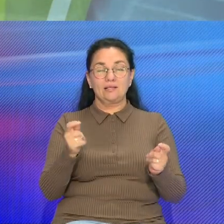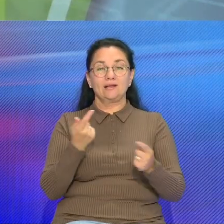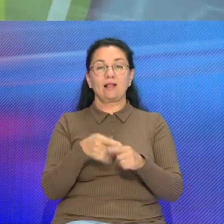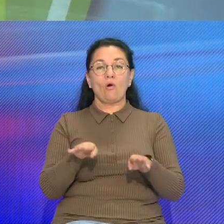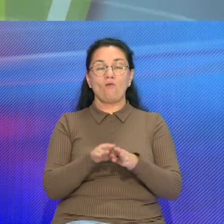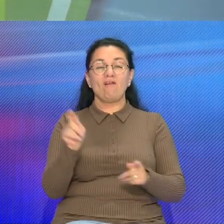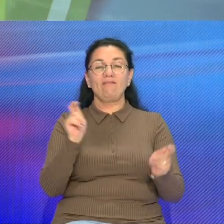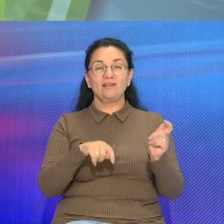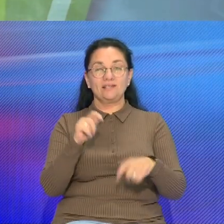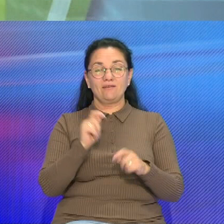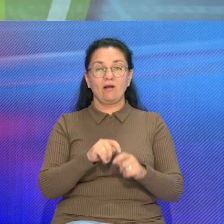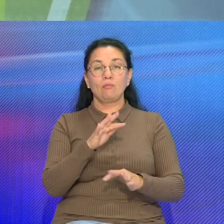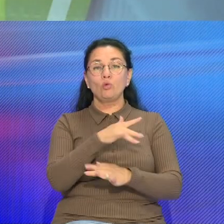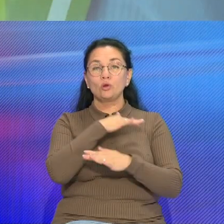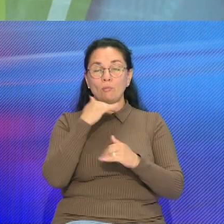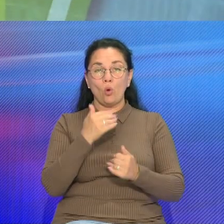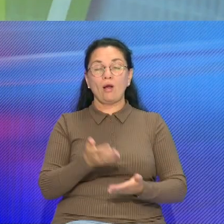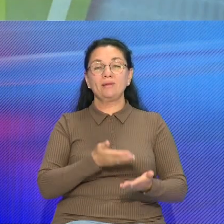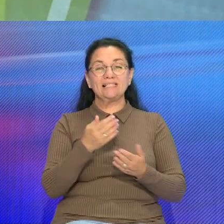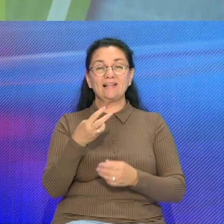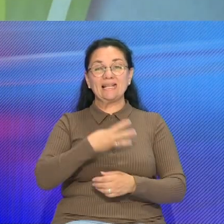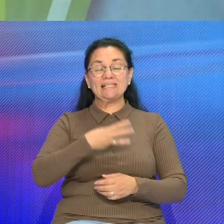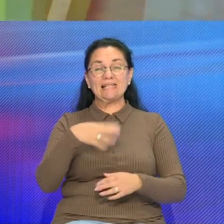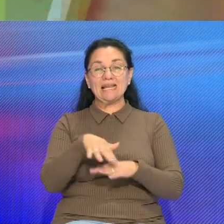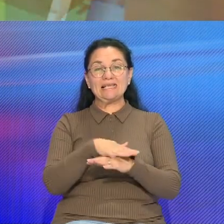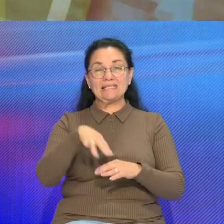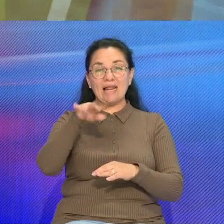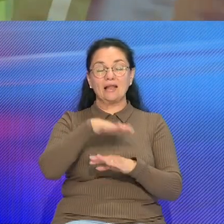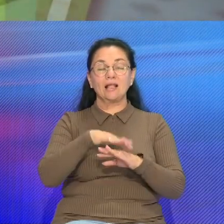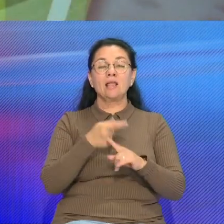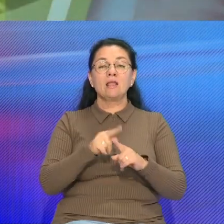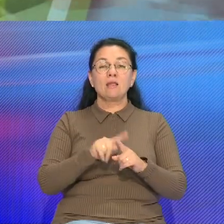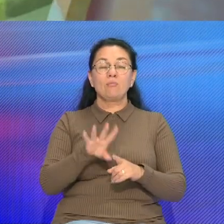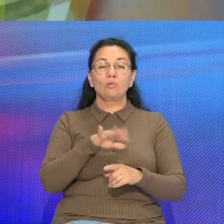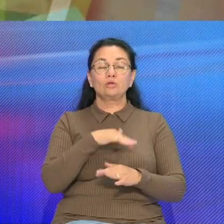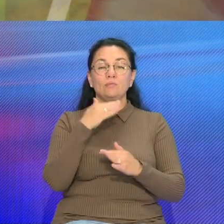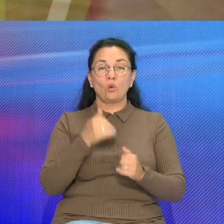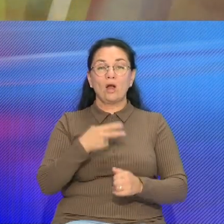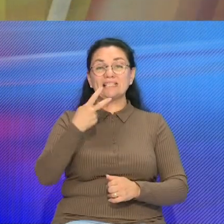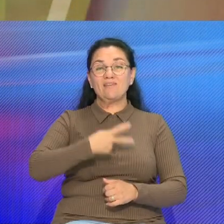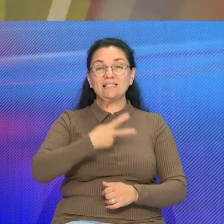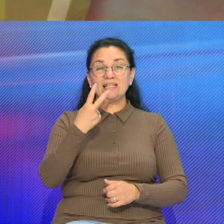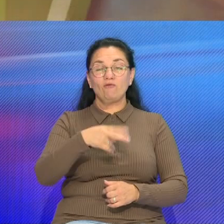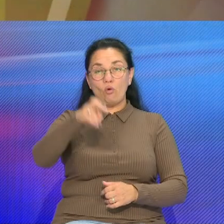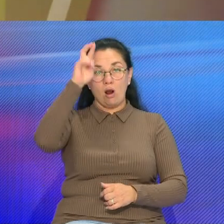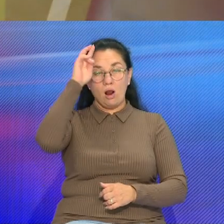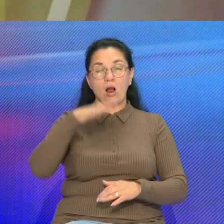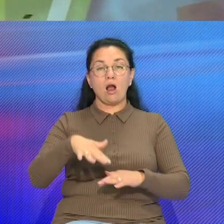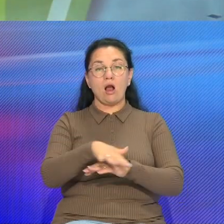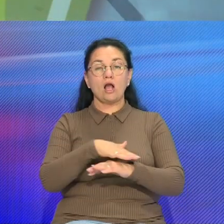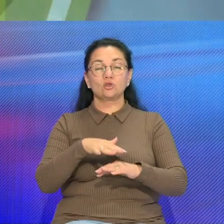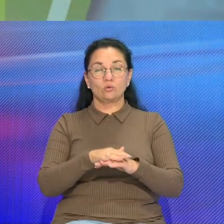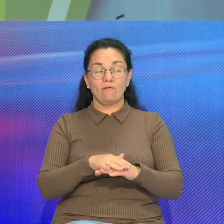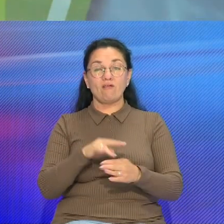представники 33-х краин А у конкурсных программах заявлены выступления выканалцев с 22-х держав А кроме того,